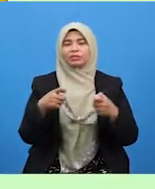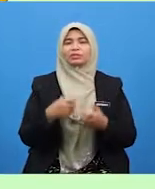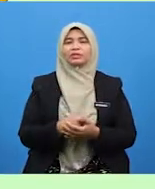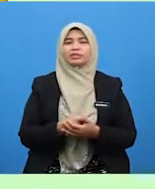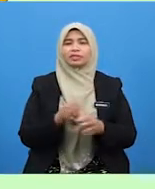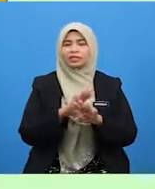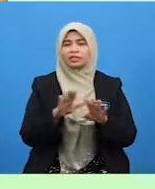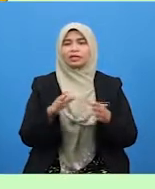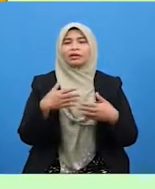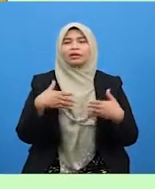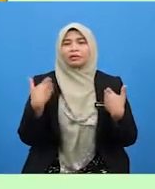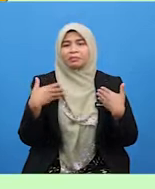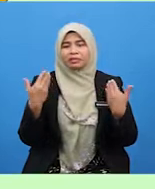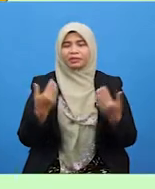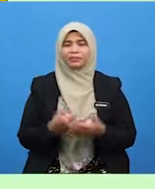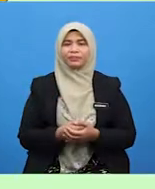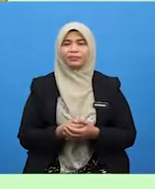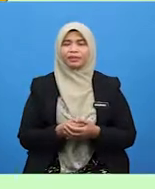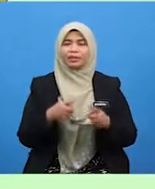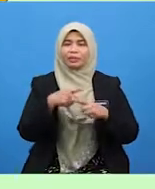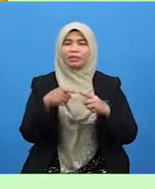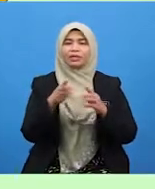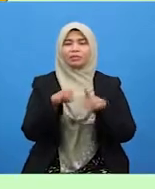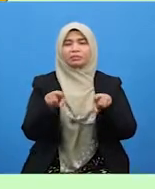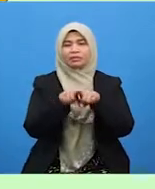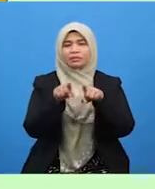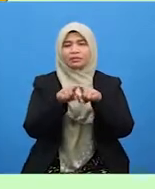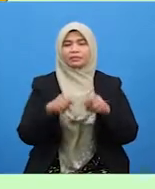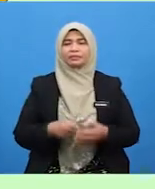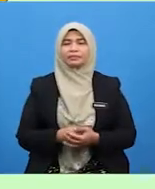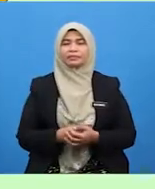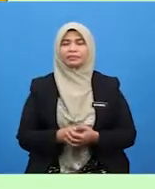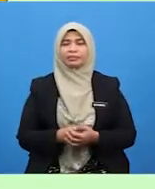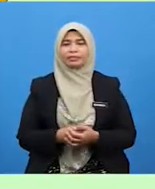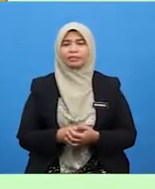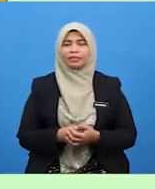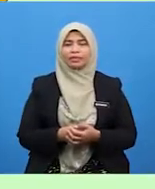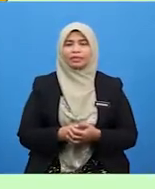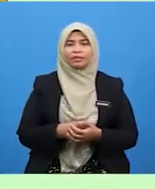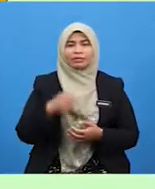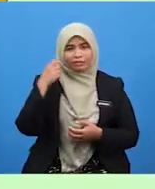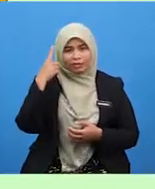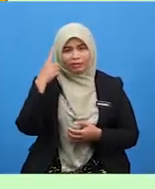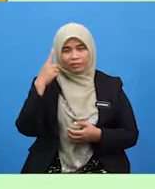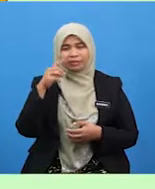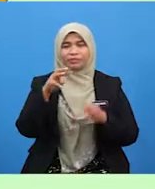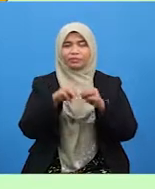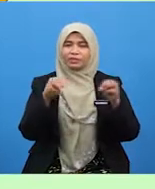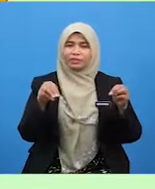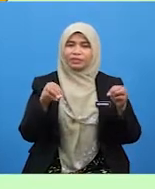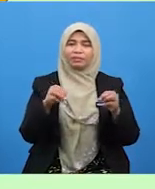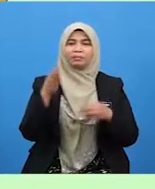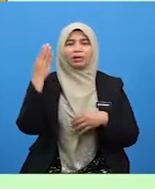dan tidak gembira bila bersama. Fahami ya murid-murid